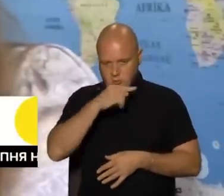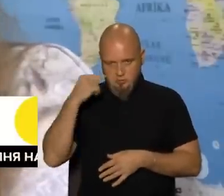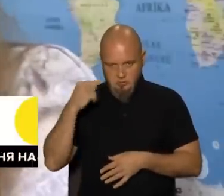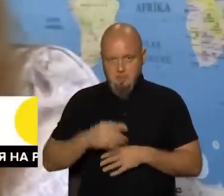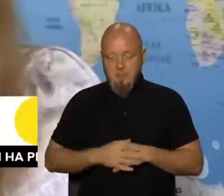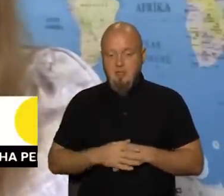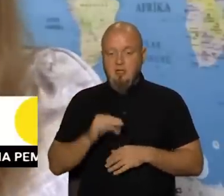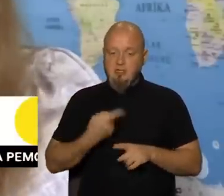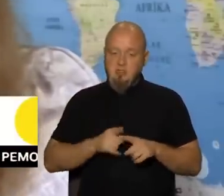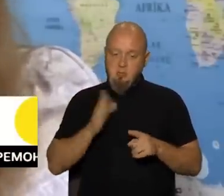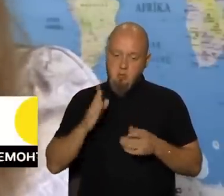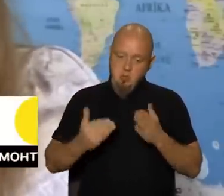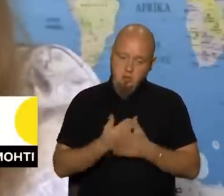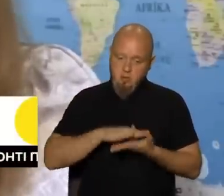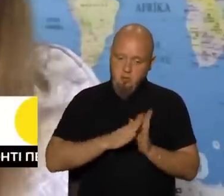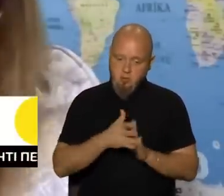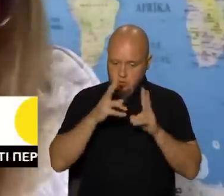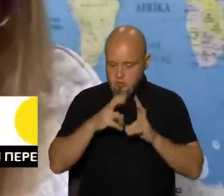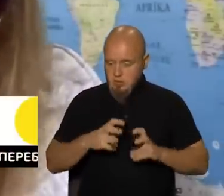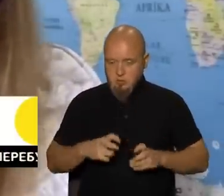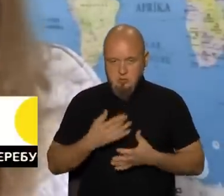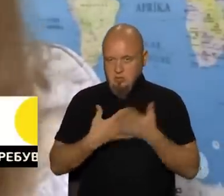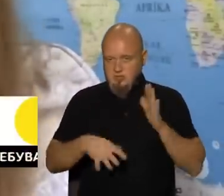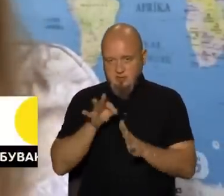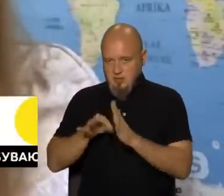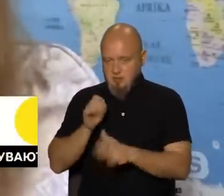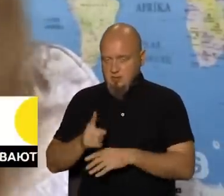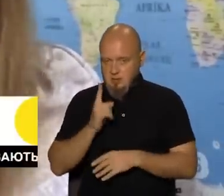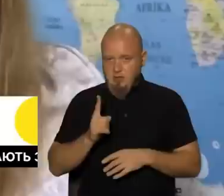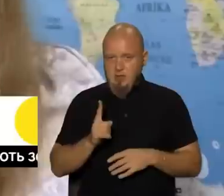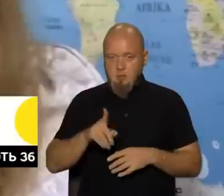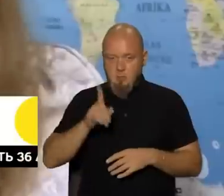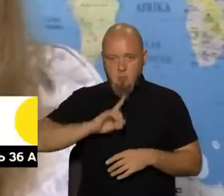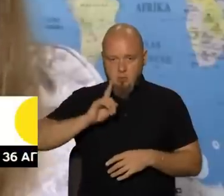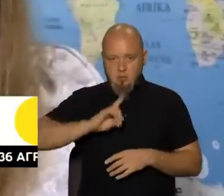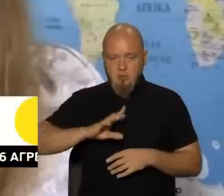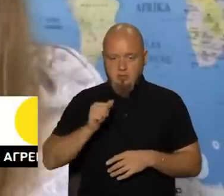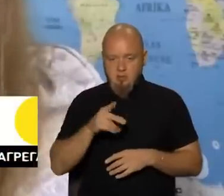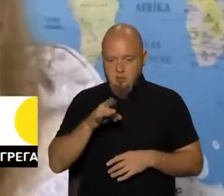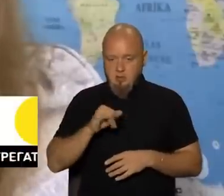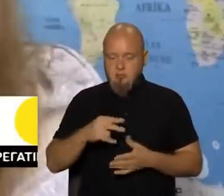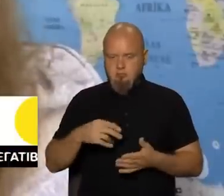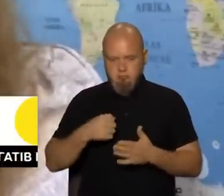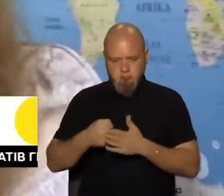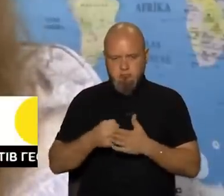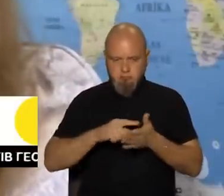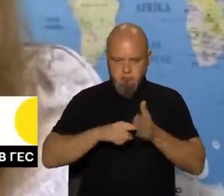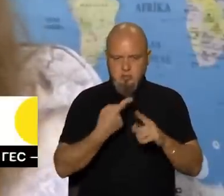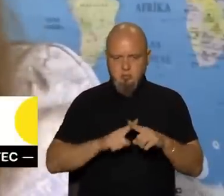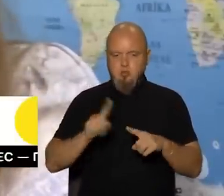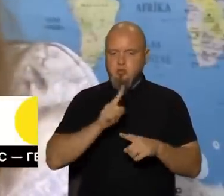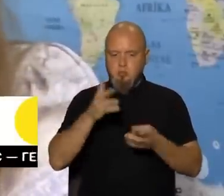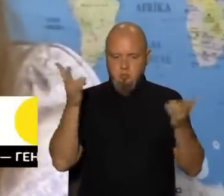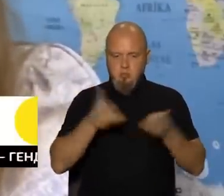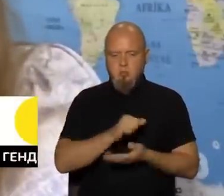Чи це буде нова угода, розглядаються різні варіанти, але поки в Анкарі стоять на тому, що потрібно продовжити